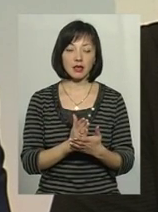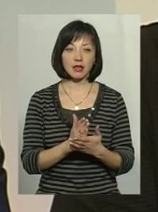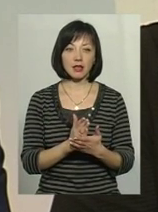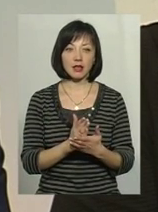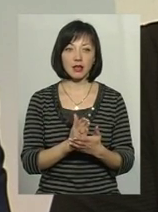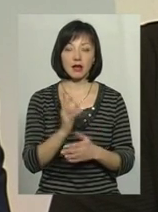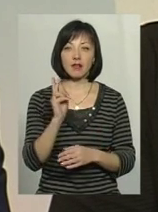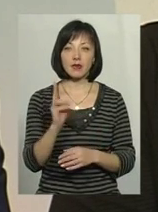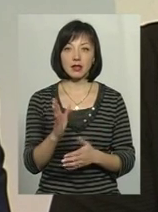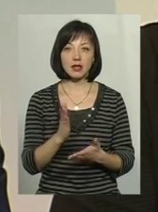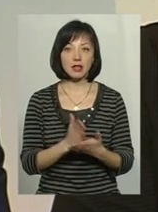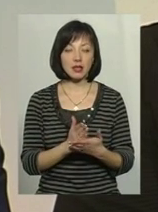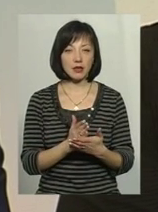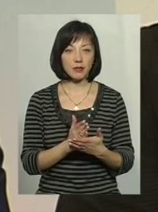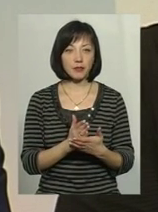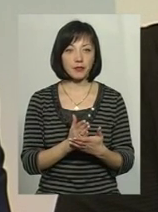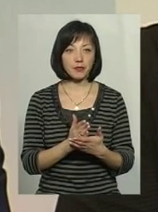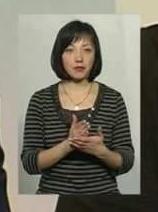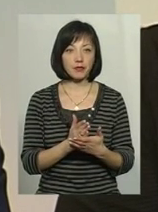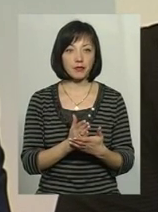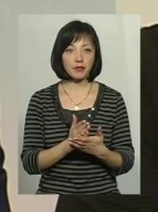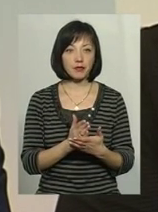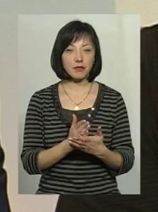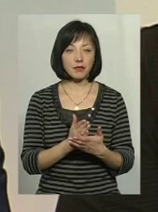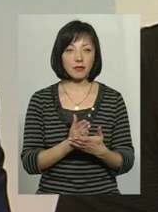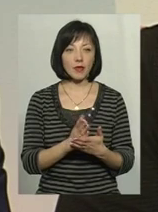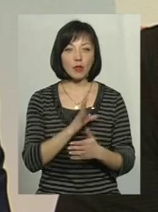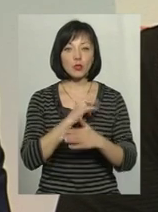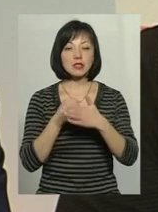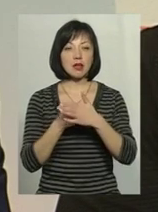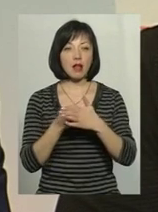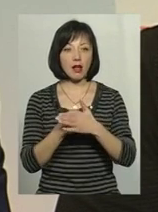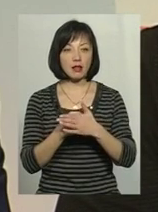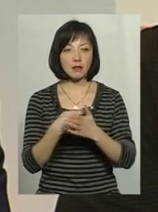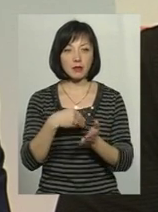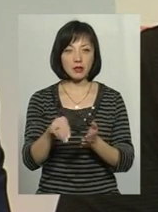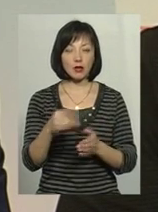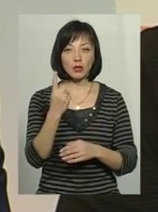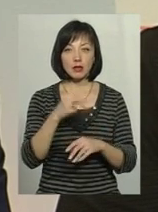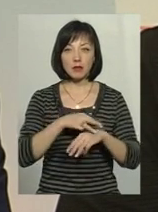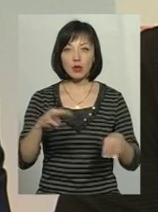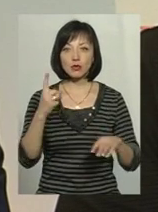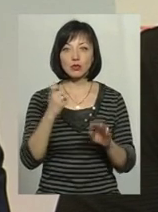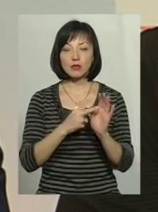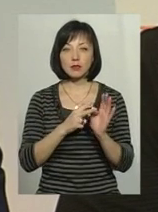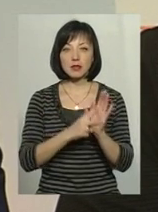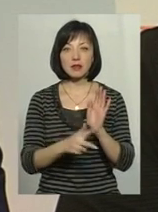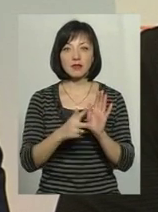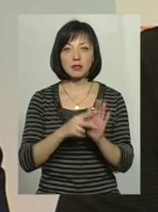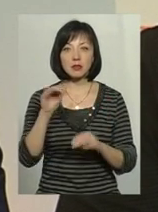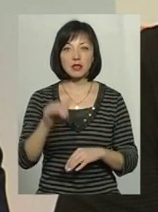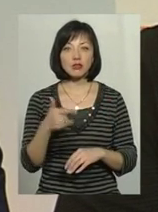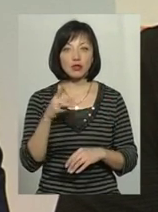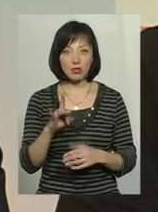Наприклад, квартири є. Склад був придбаний в 2015 році за 1 мільйон 188 тисяч